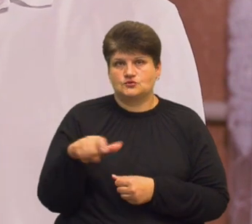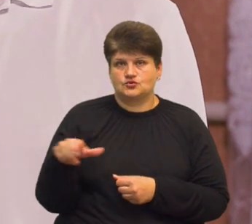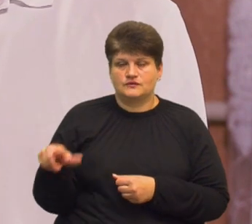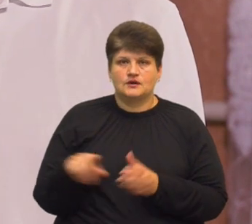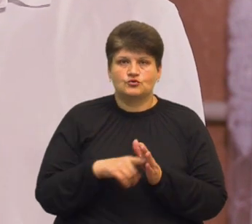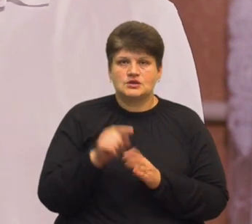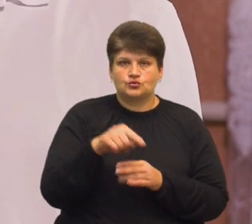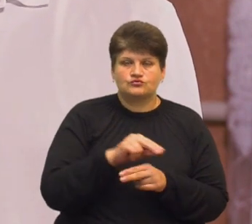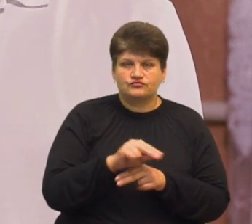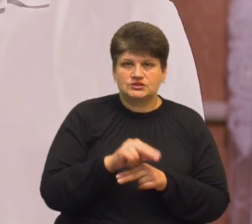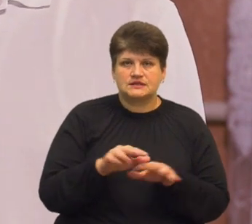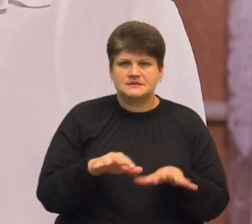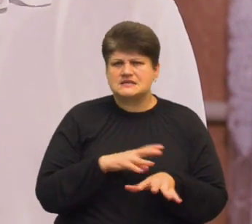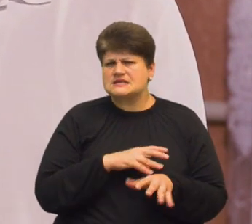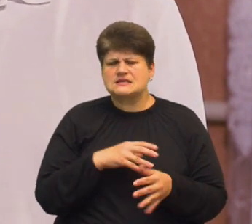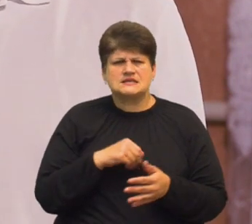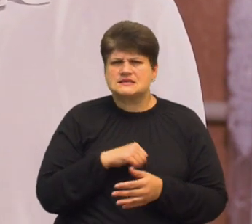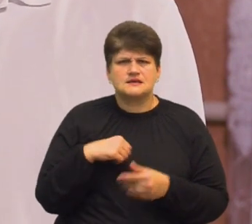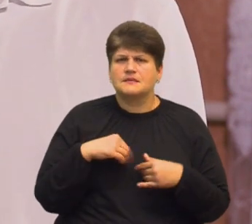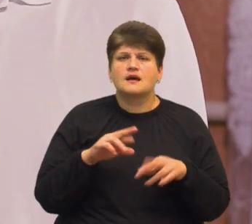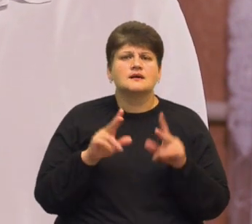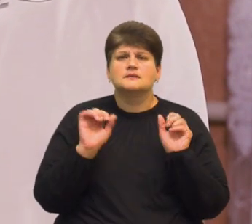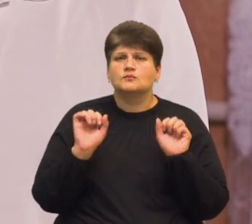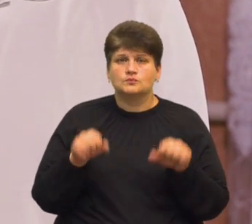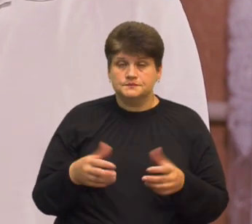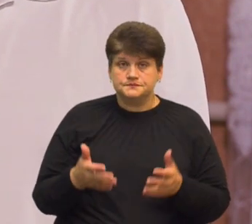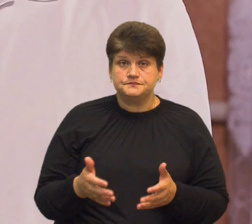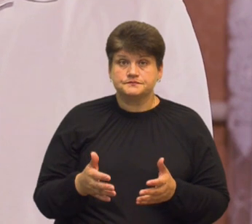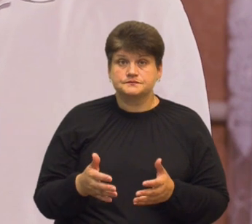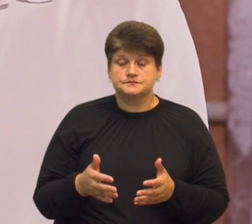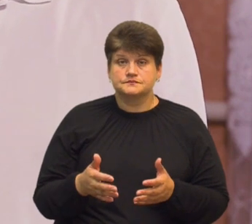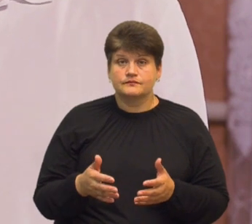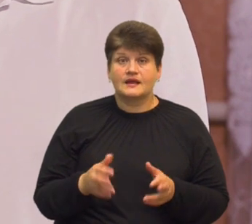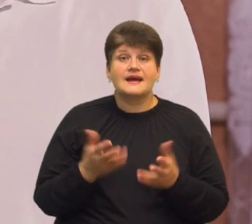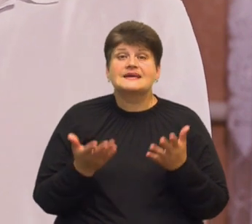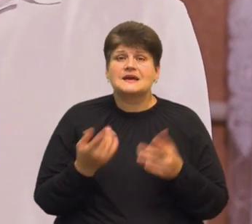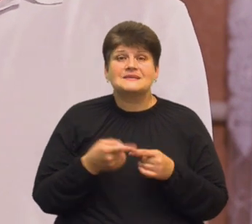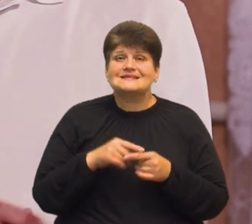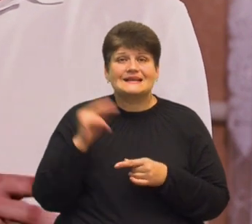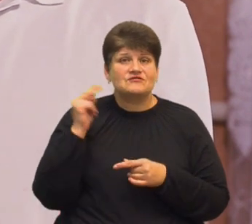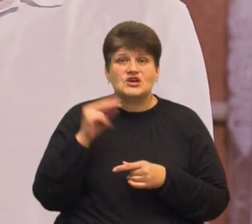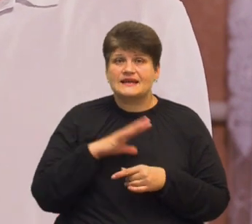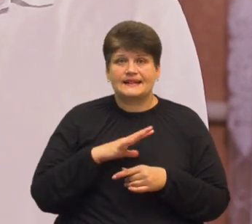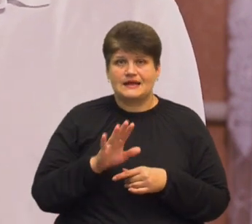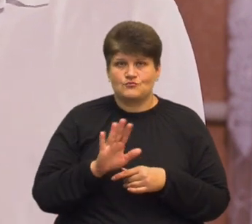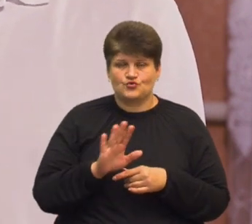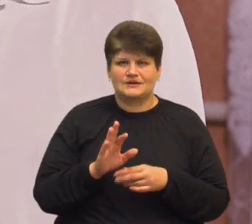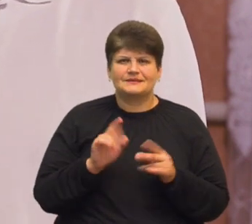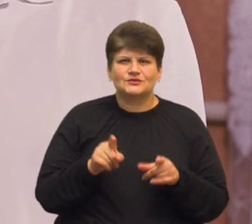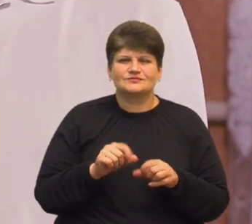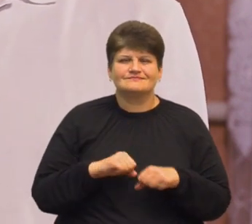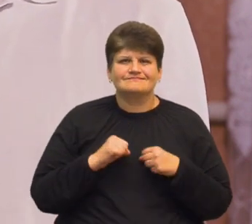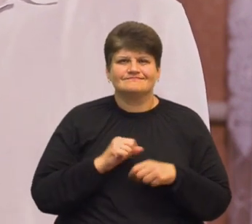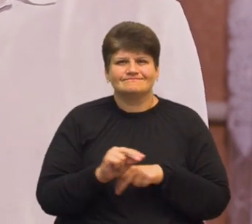обучати тут на місці своїми силами, які ми могли. Але все одно, яке би це навчання не було, як би ми тут не сталось їх